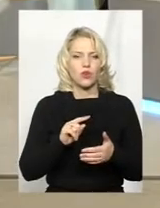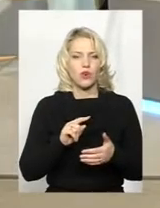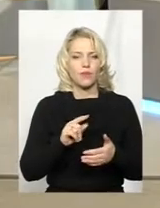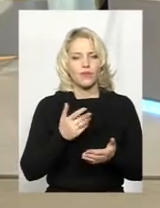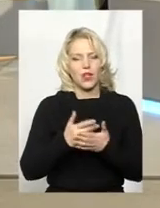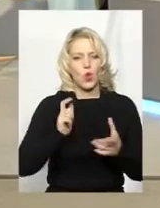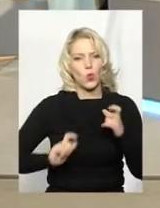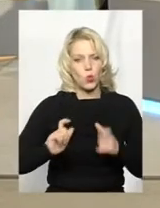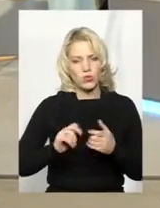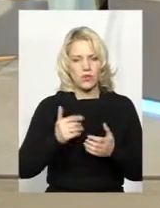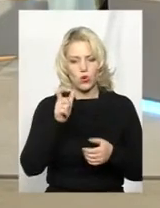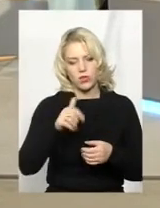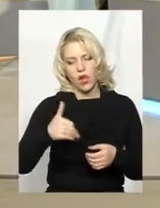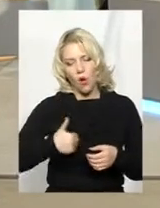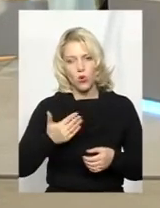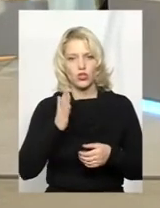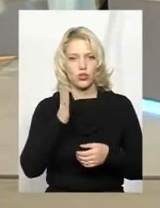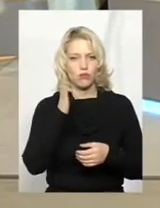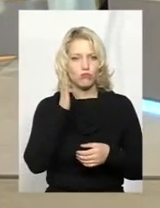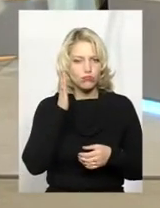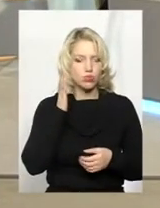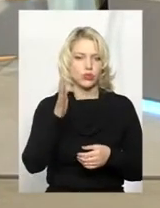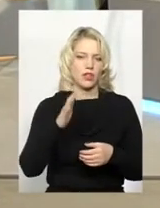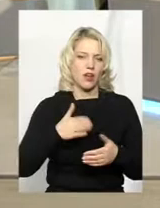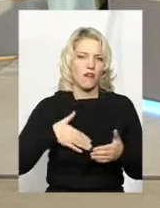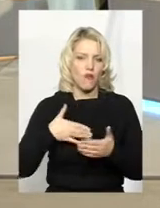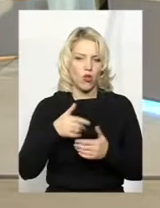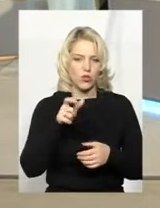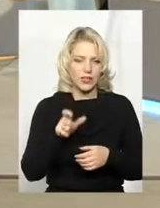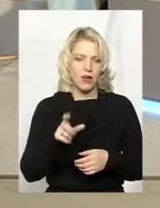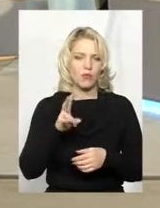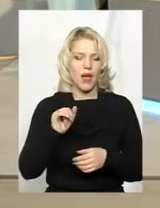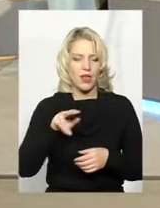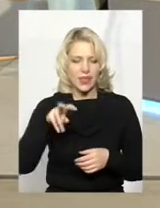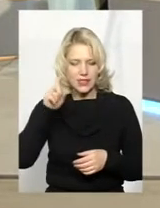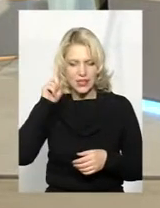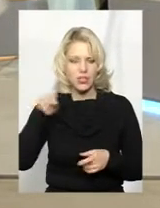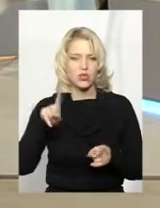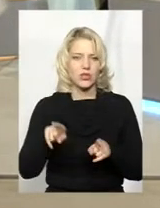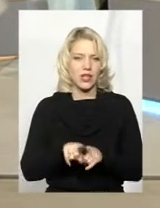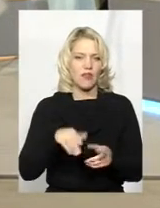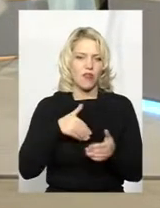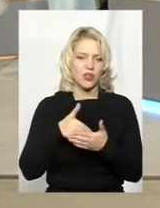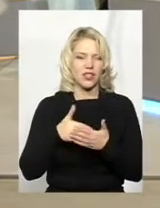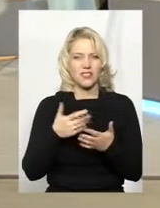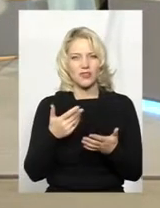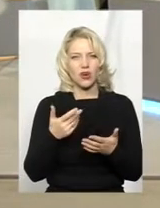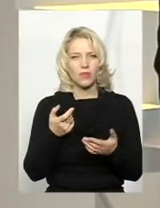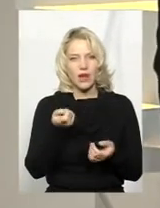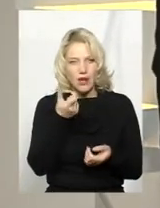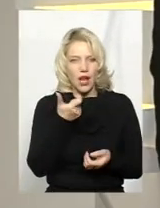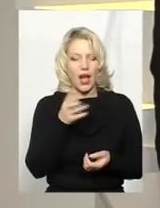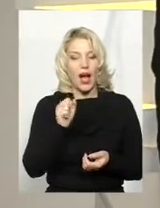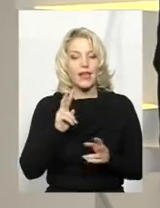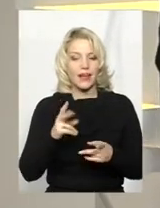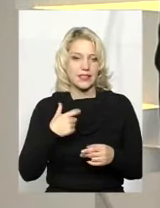людина хоче бути волонтером, але вона знає, в принципі, що таке волонтерство, так, поверхнево, да? Як себе от